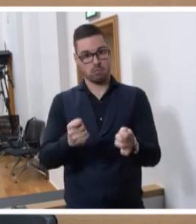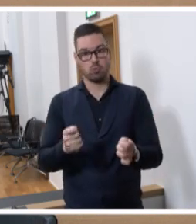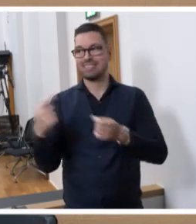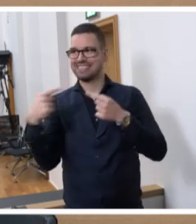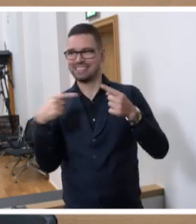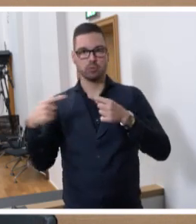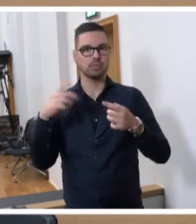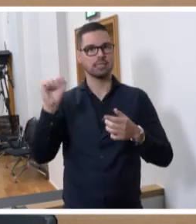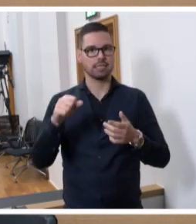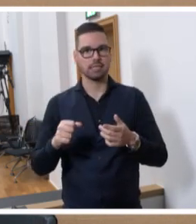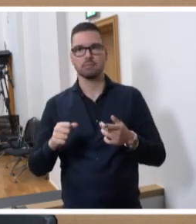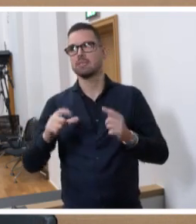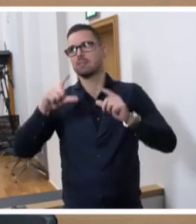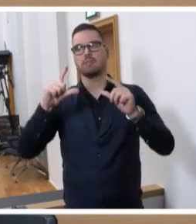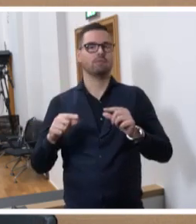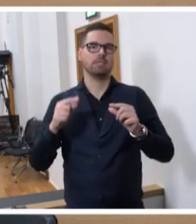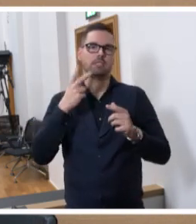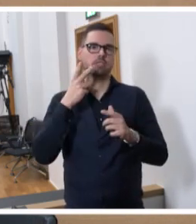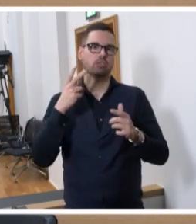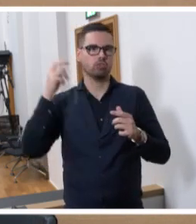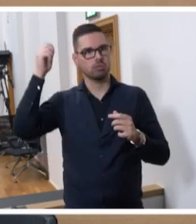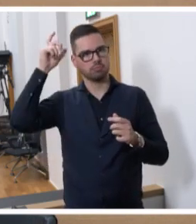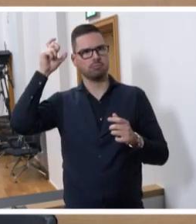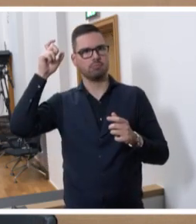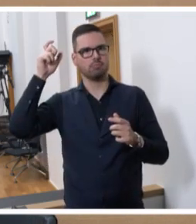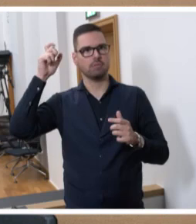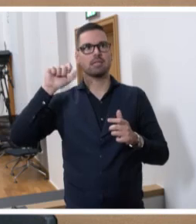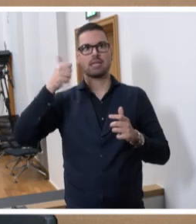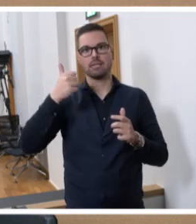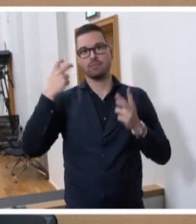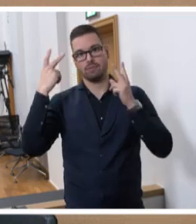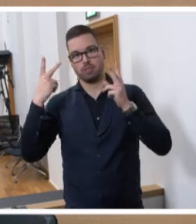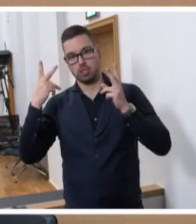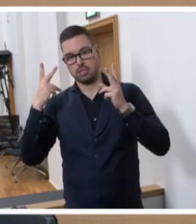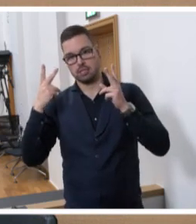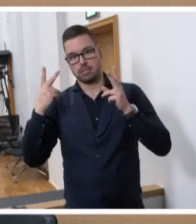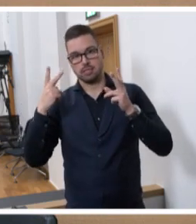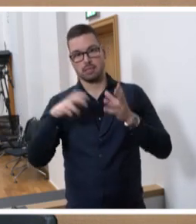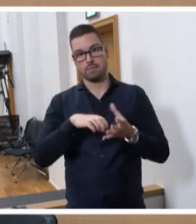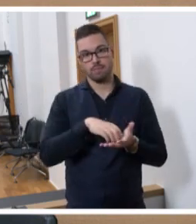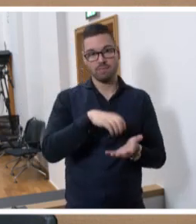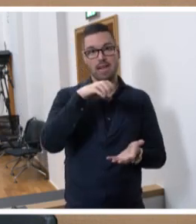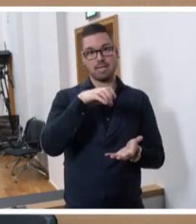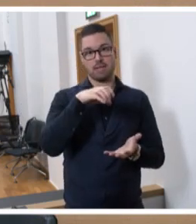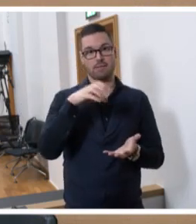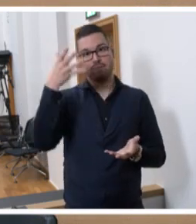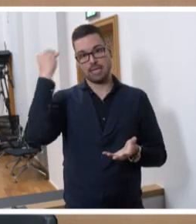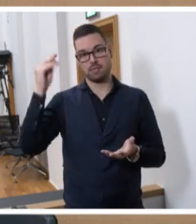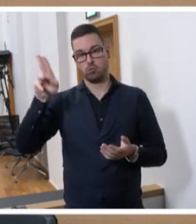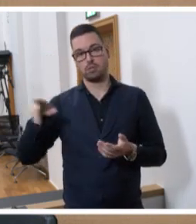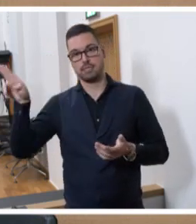doch das alles macht wenig Sinn, wenn wir einen wichtigen Grundpfeiler der Universität und der Hochschulen vergessen.